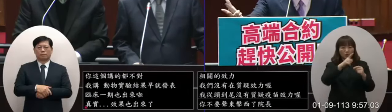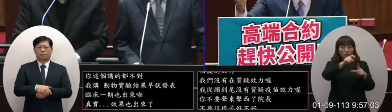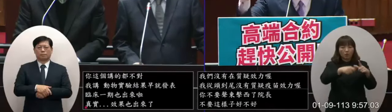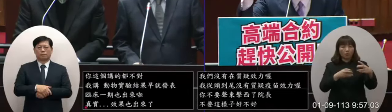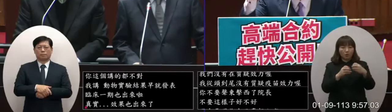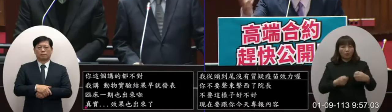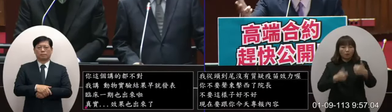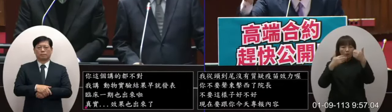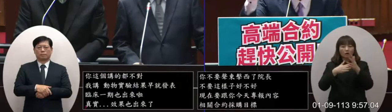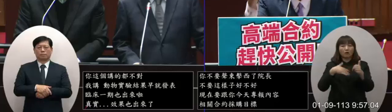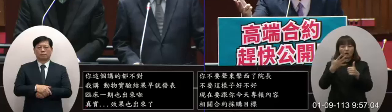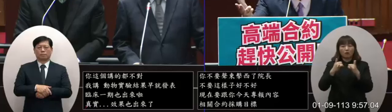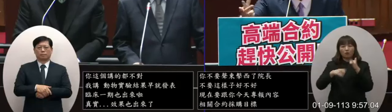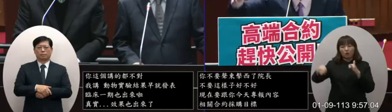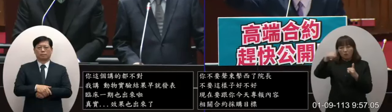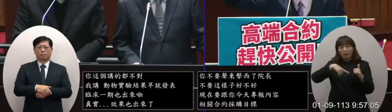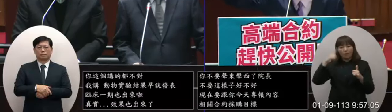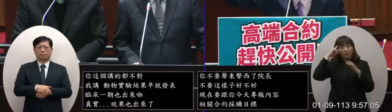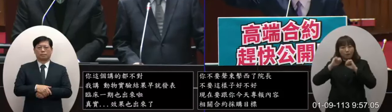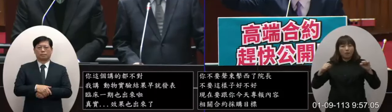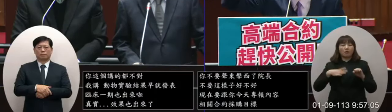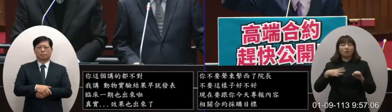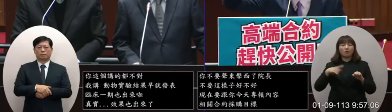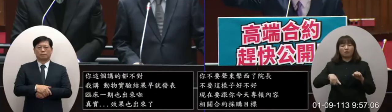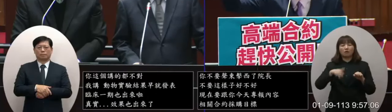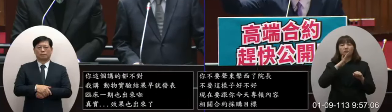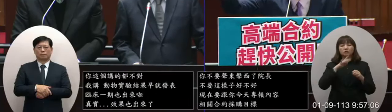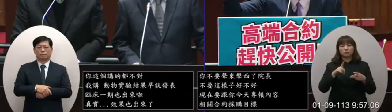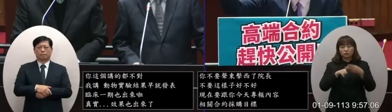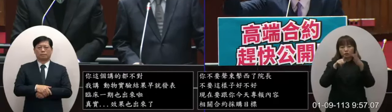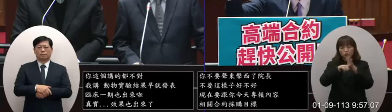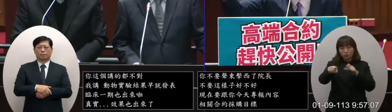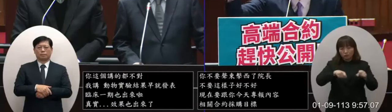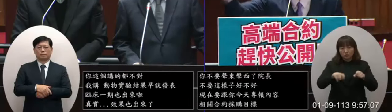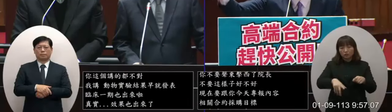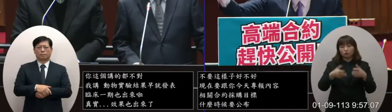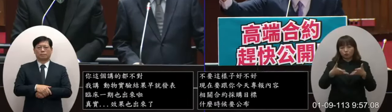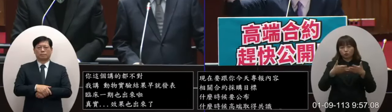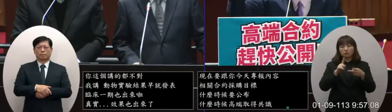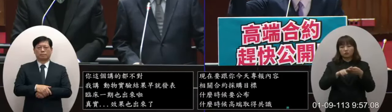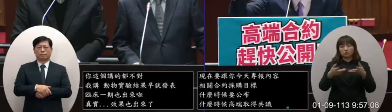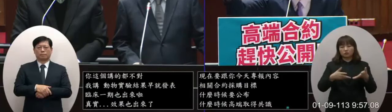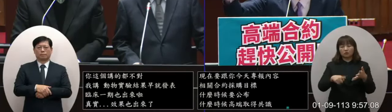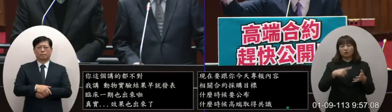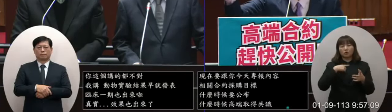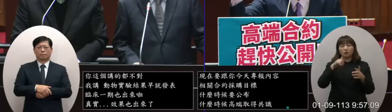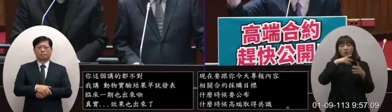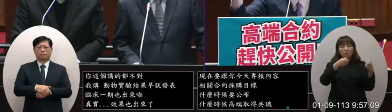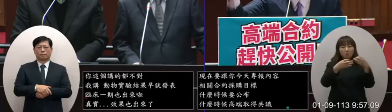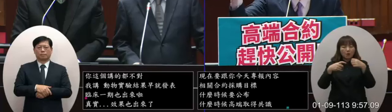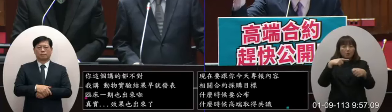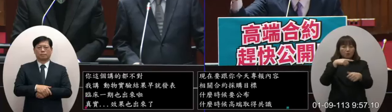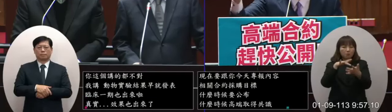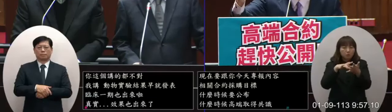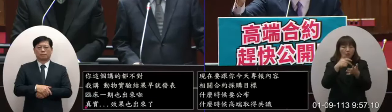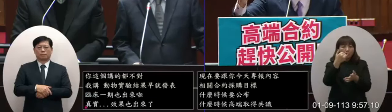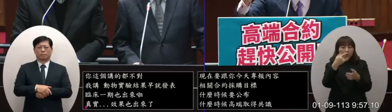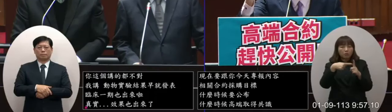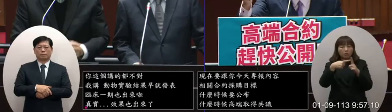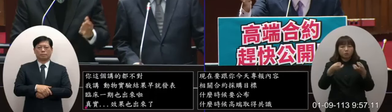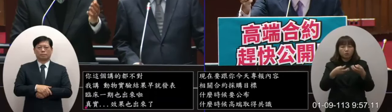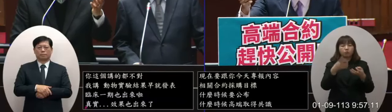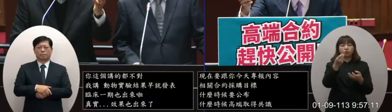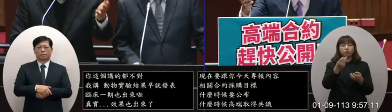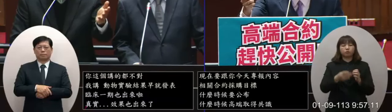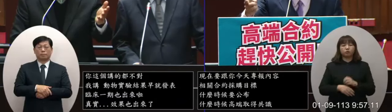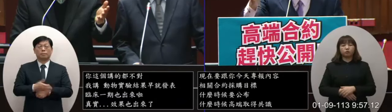識什麼時候能夠讓國人有資的權利這才是今天專報的重點我沒有在跟你討論疫苗的效力